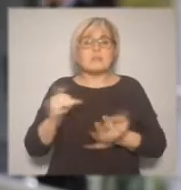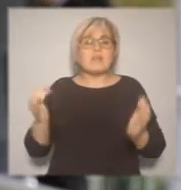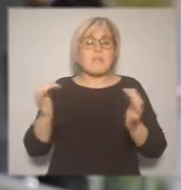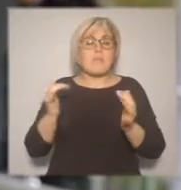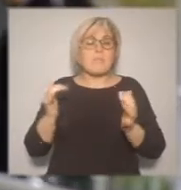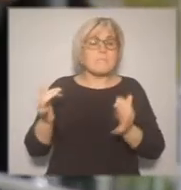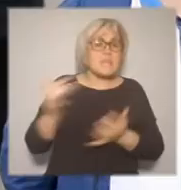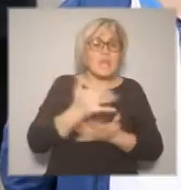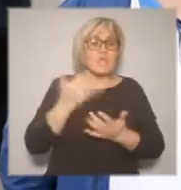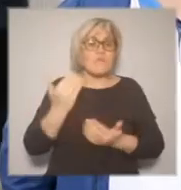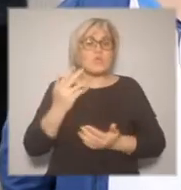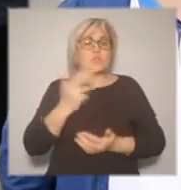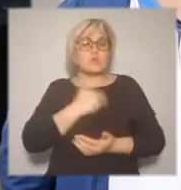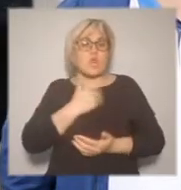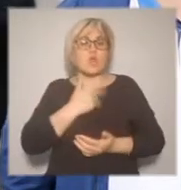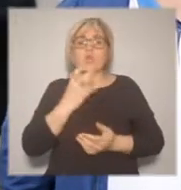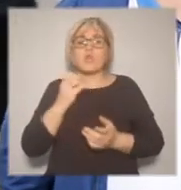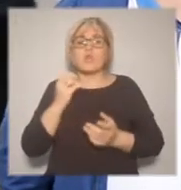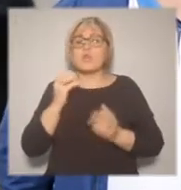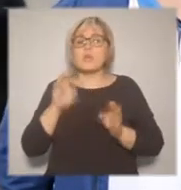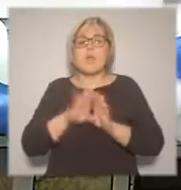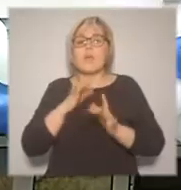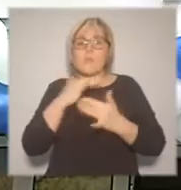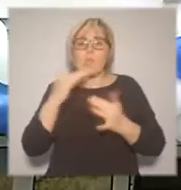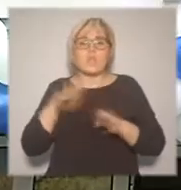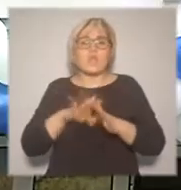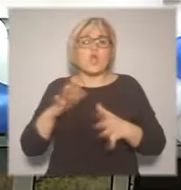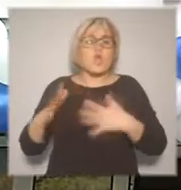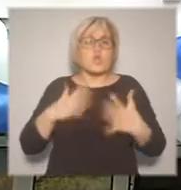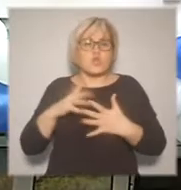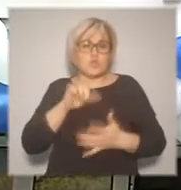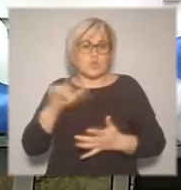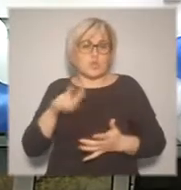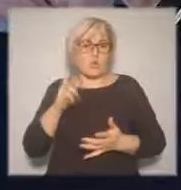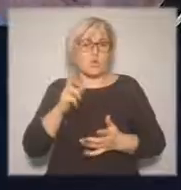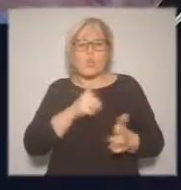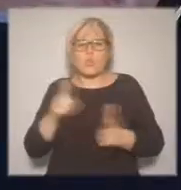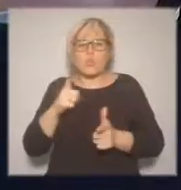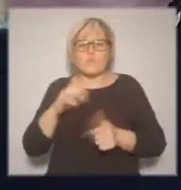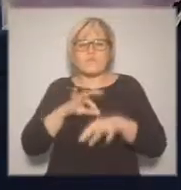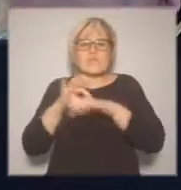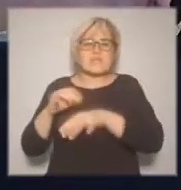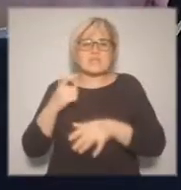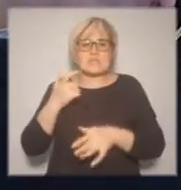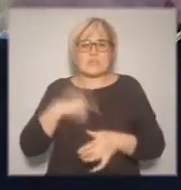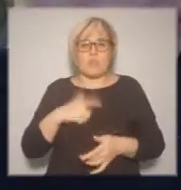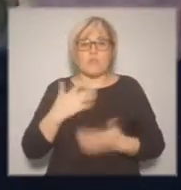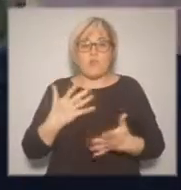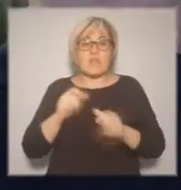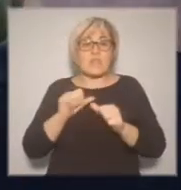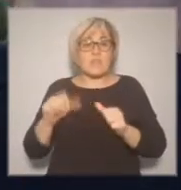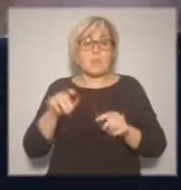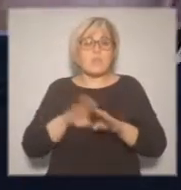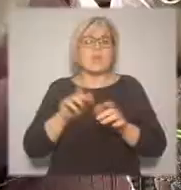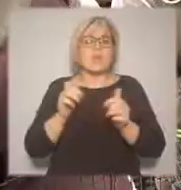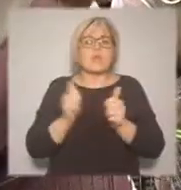образовываются такие кооперативы. Председатель сельскохозяйственного потребительского сбытового кооператива «Ермак Агра» Артем Яснюк поблагодарил